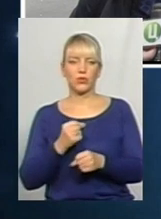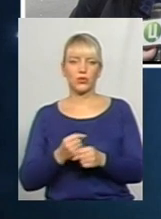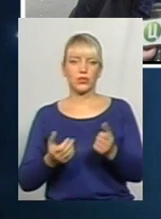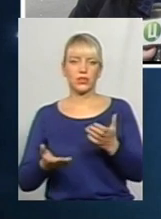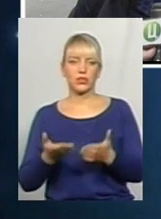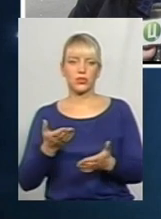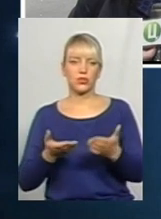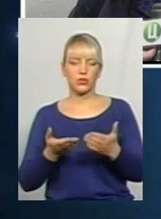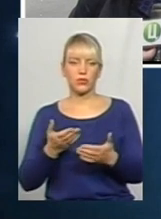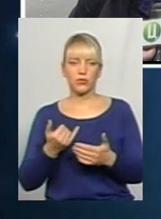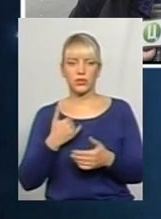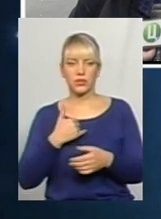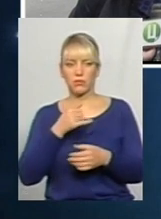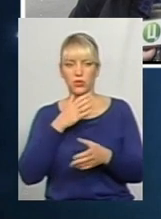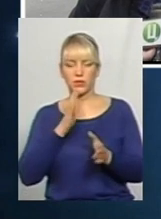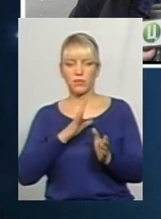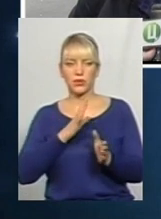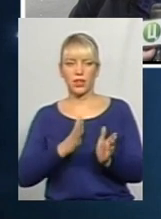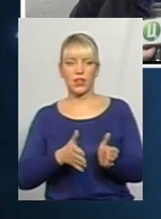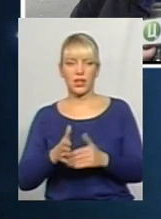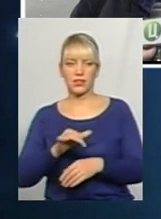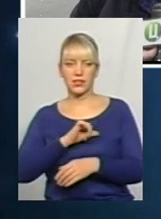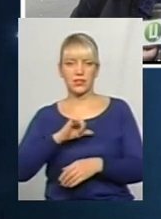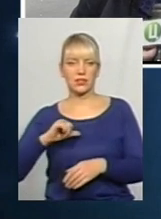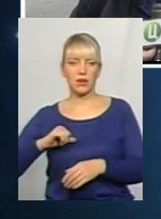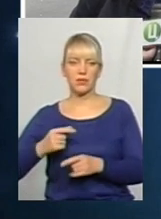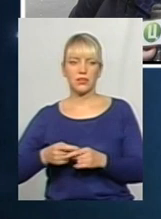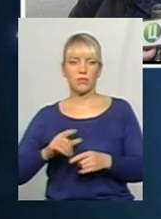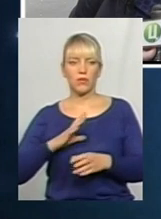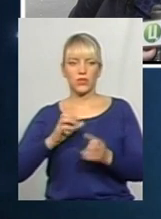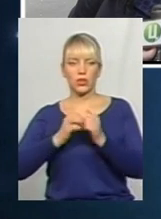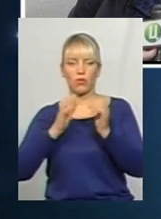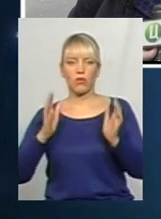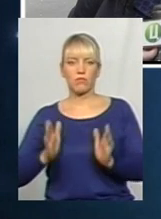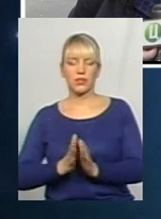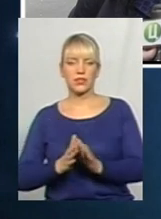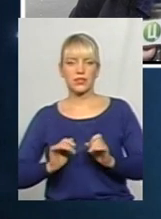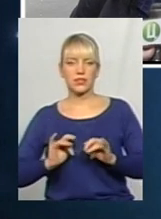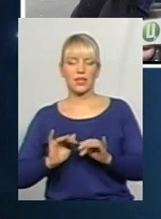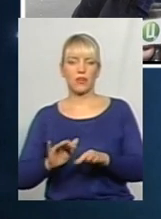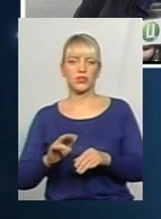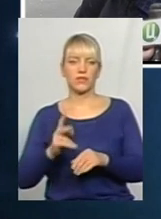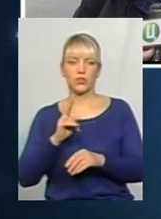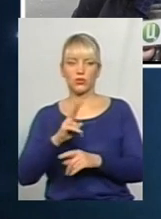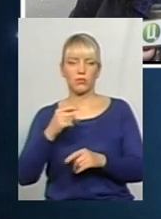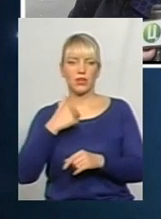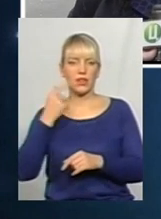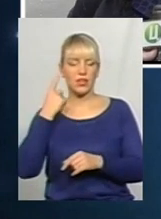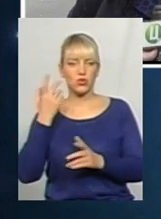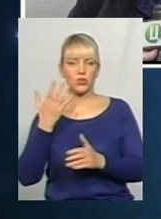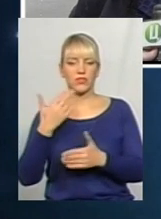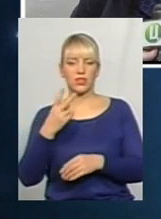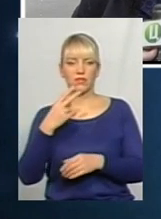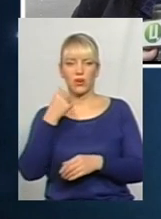коли ми не можемо навести лад самі. Це ж повинен бути комплекс заходів. І ніхто мене не чує більше вже двох